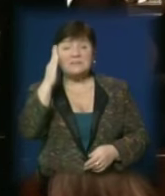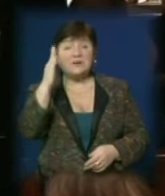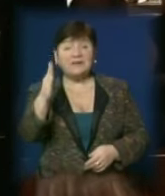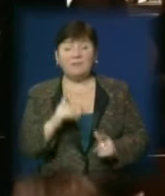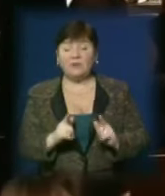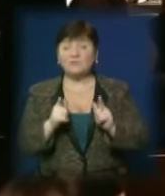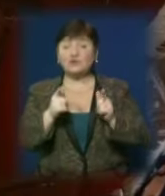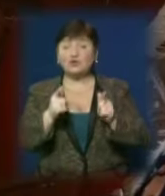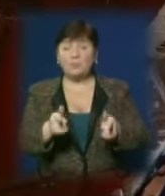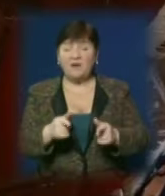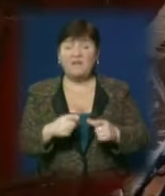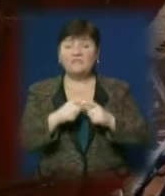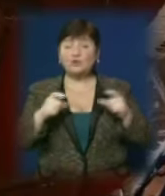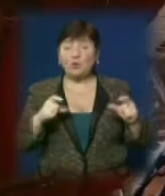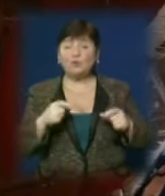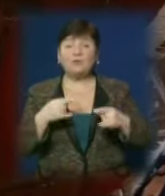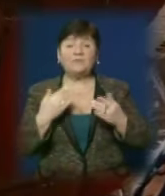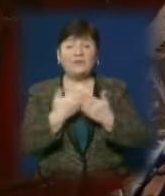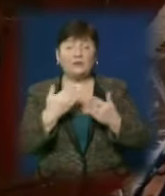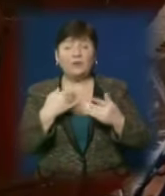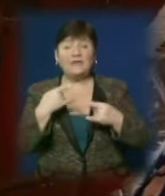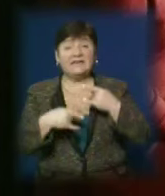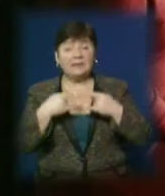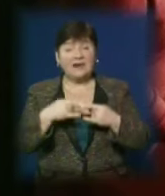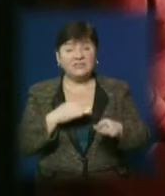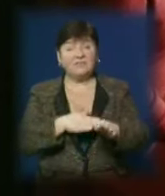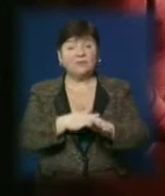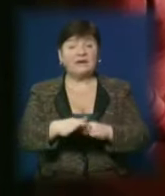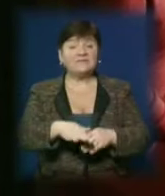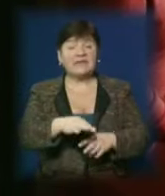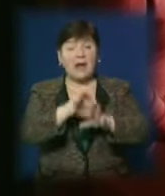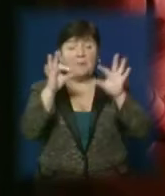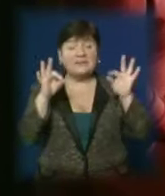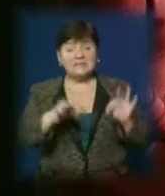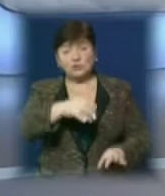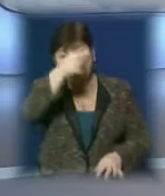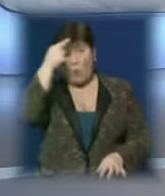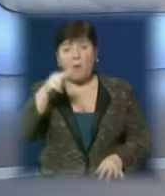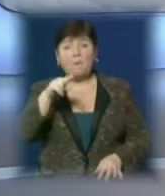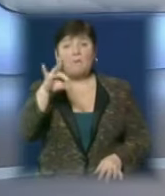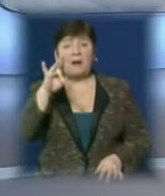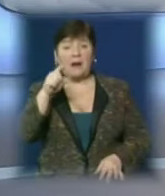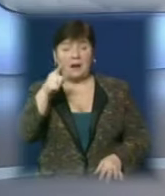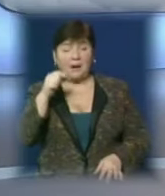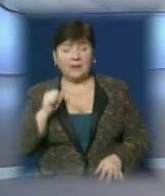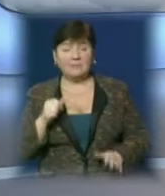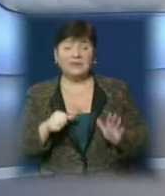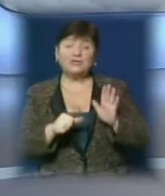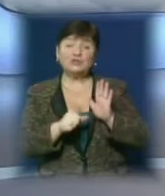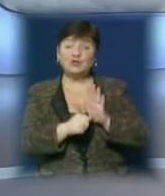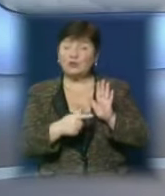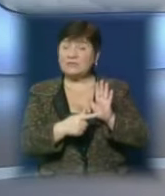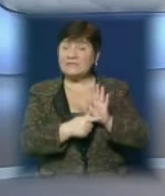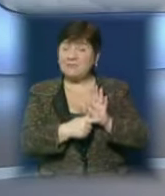режисерський факультет школи кіно і телебачення в Академії виконавських мистецтв у Празі. 6 січня